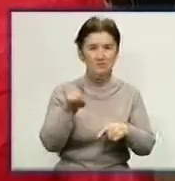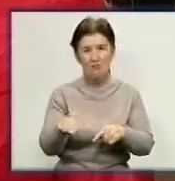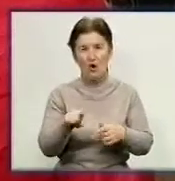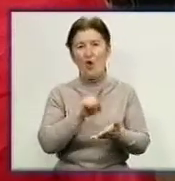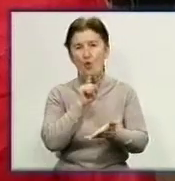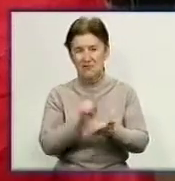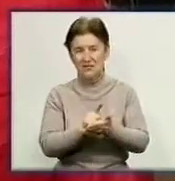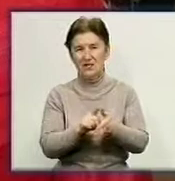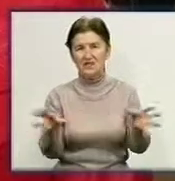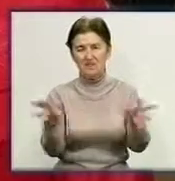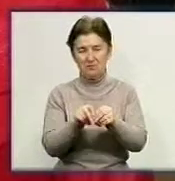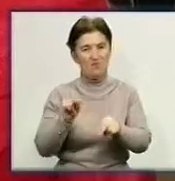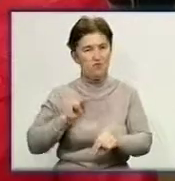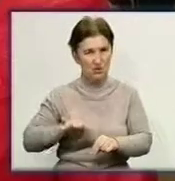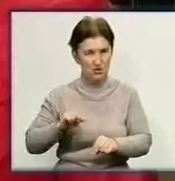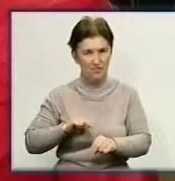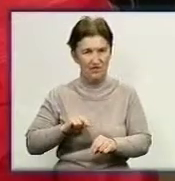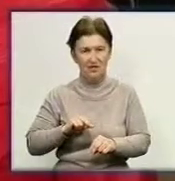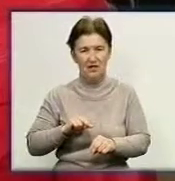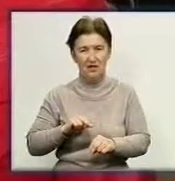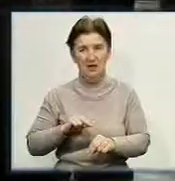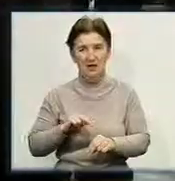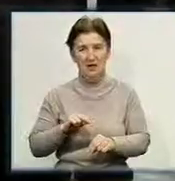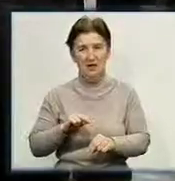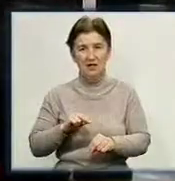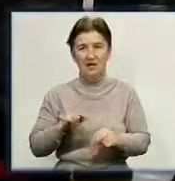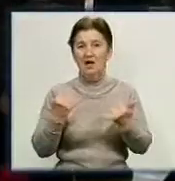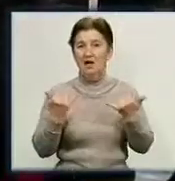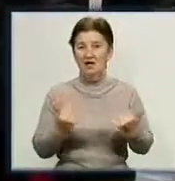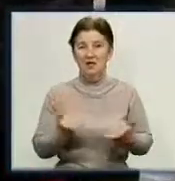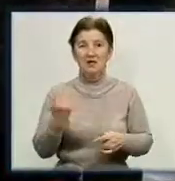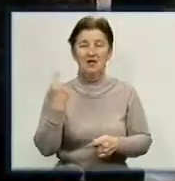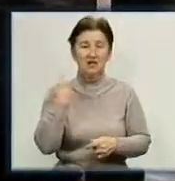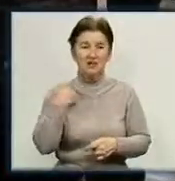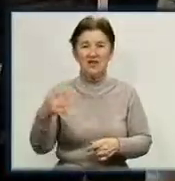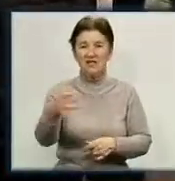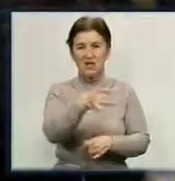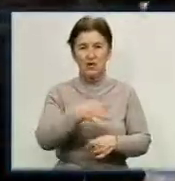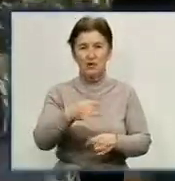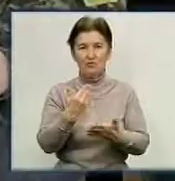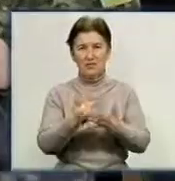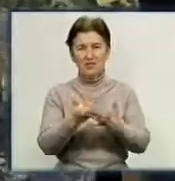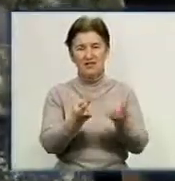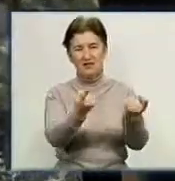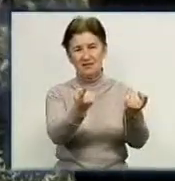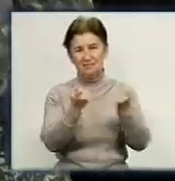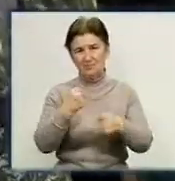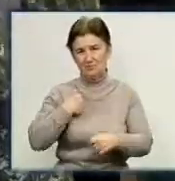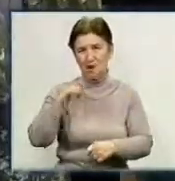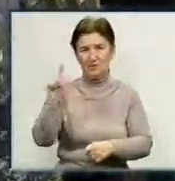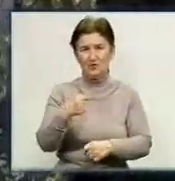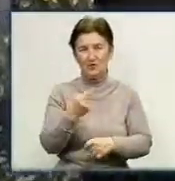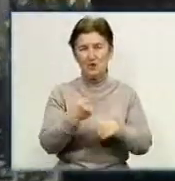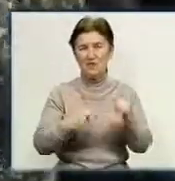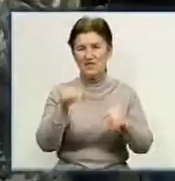'язані співпрацювати з цією категорією населення. Нині з Кіровоградського району в АТО мобілізовано близько пів тисячі чоловік. З них